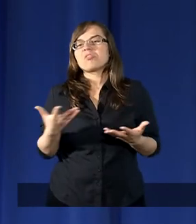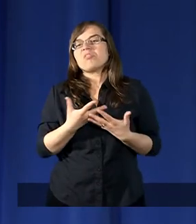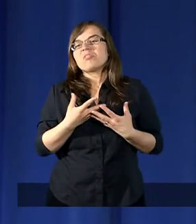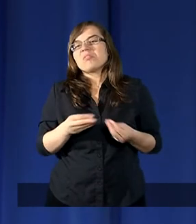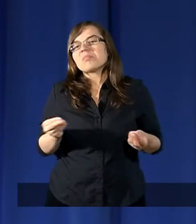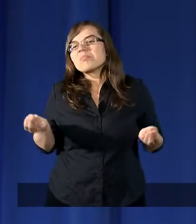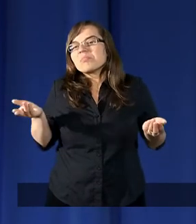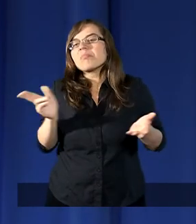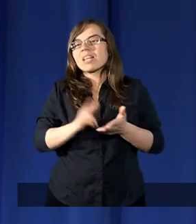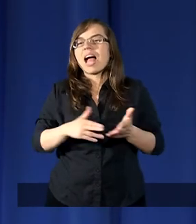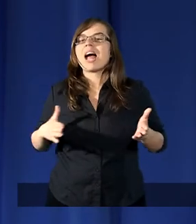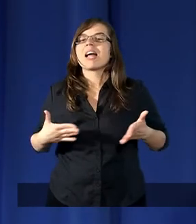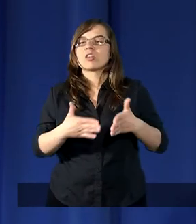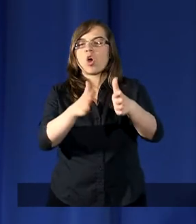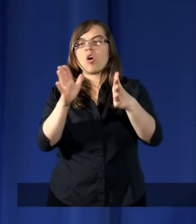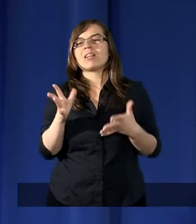na drodze